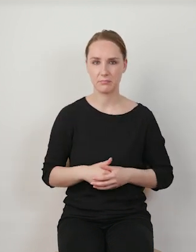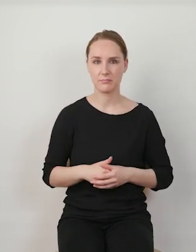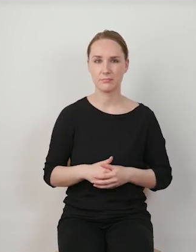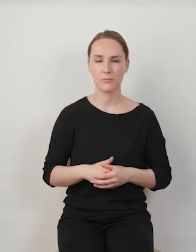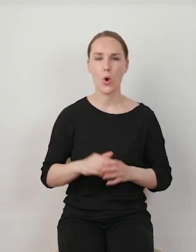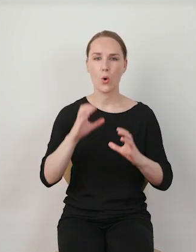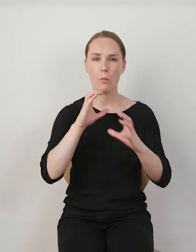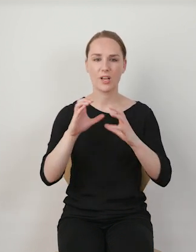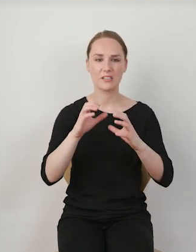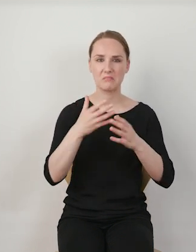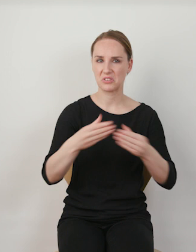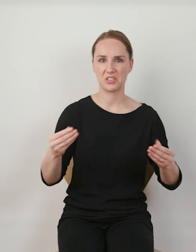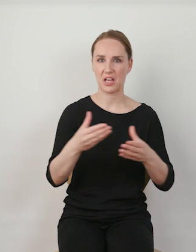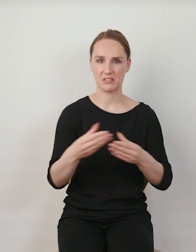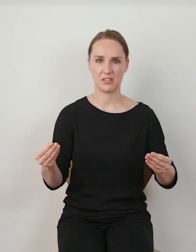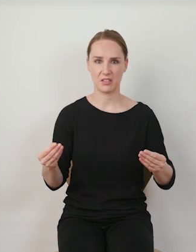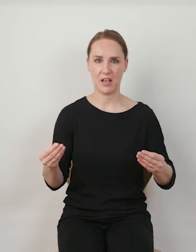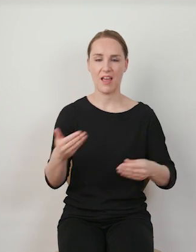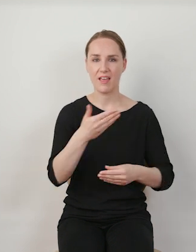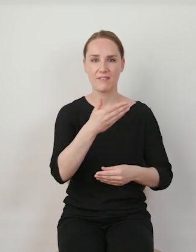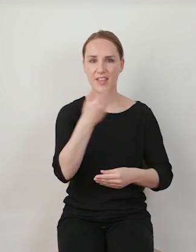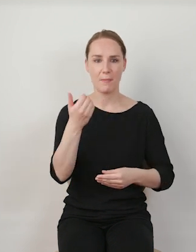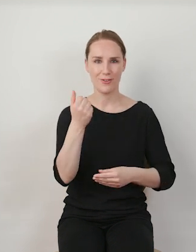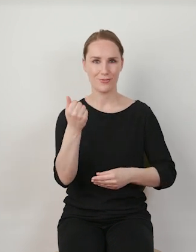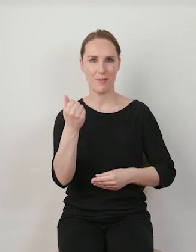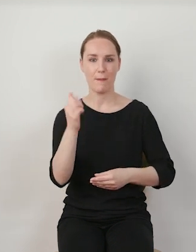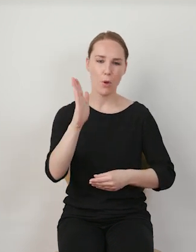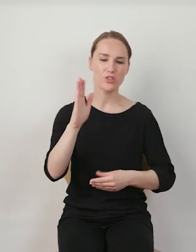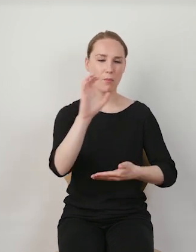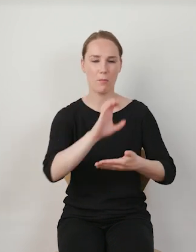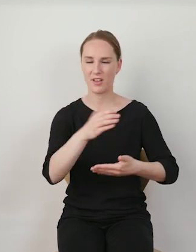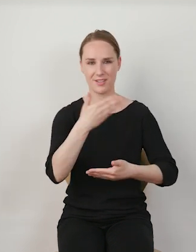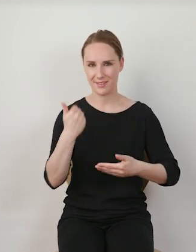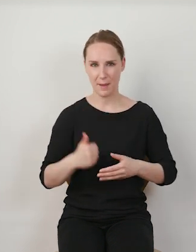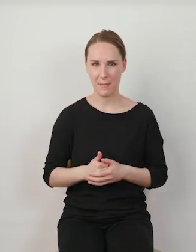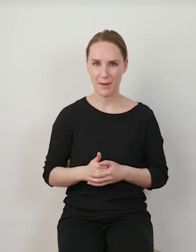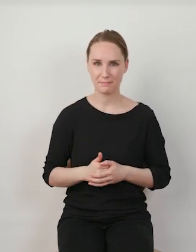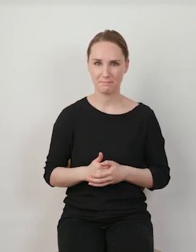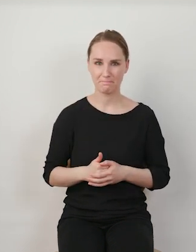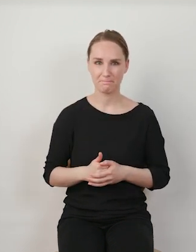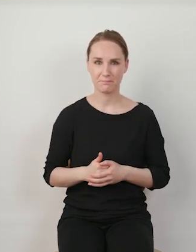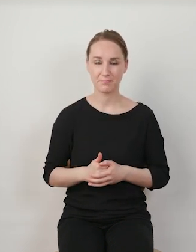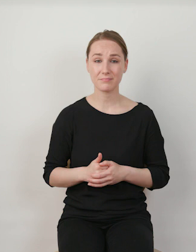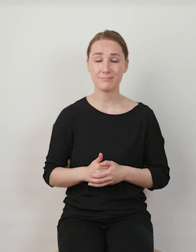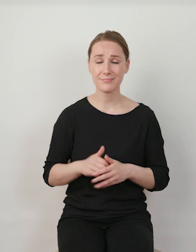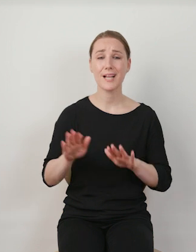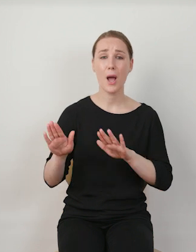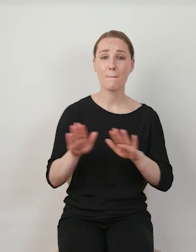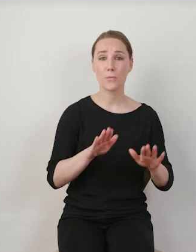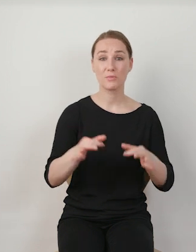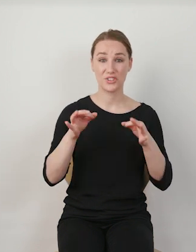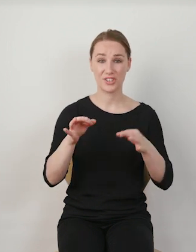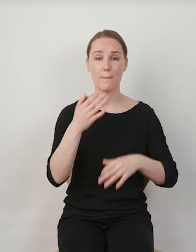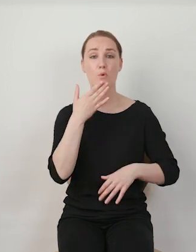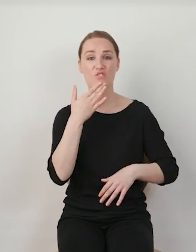efemeryczna, nie następował ten element archiwizacji. Tą efemeryczność często porównywano do naszej